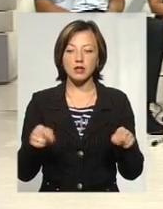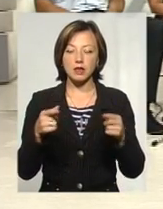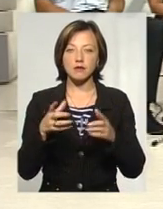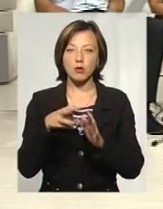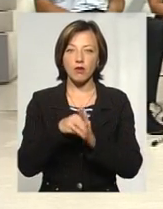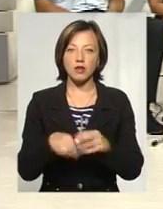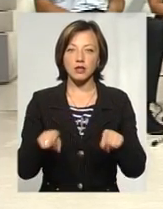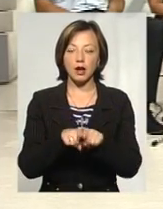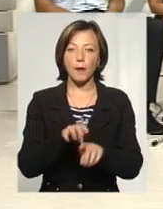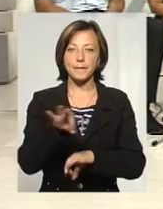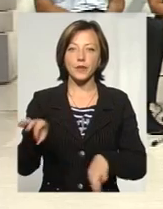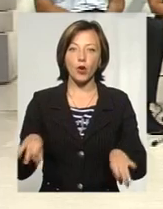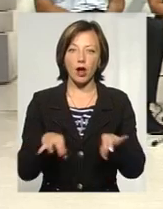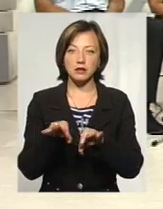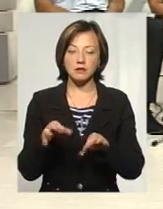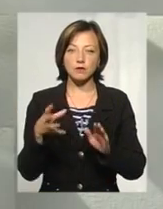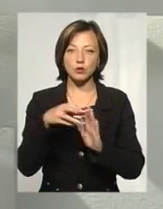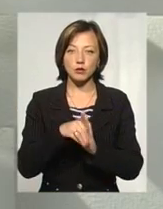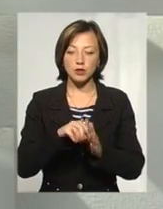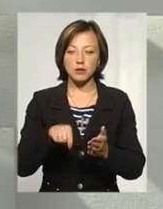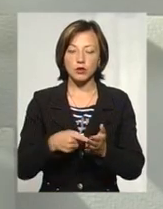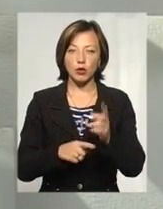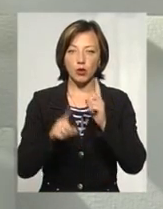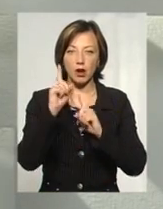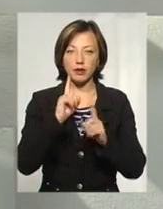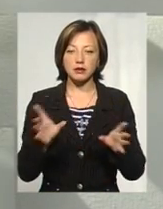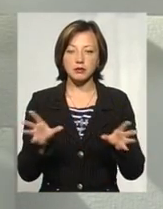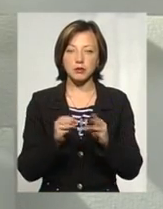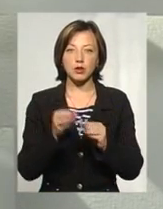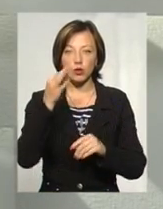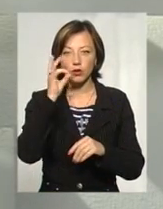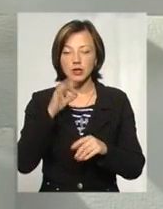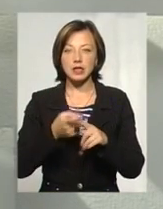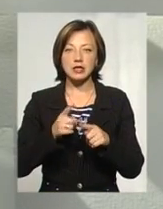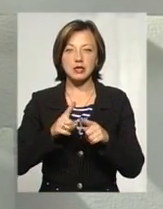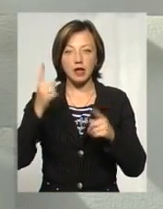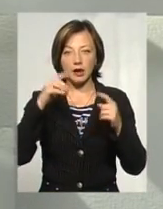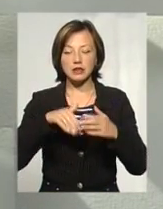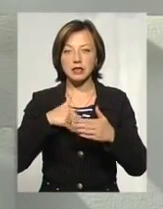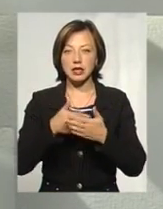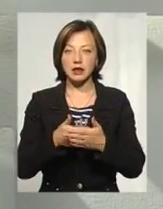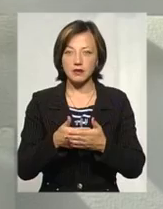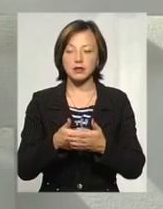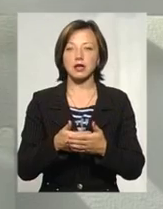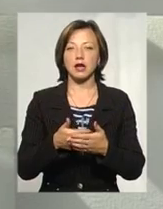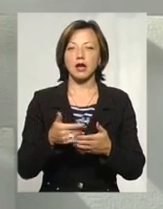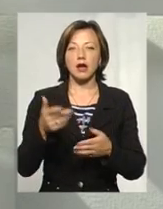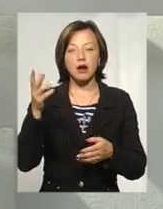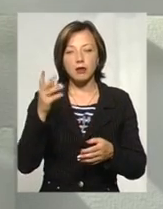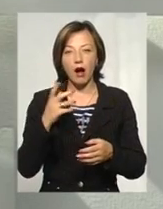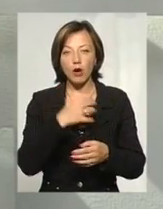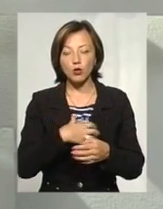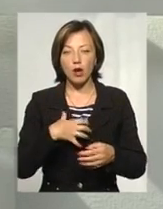таких проєктів, в тому числі з міською радою, спільного досвіду, це ініціативність ідеї, це креативність ідеї, це